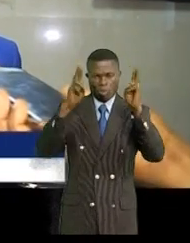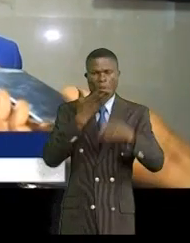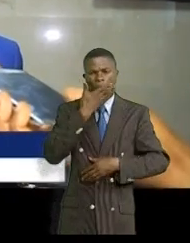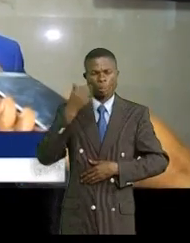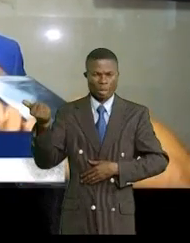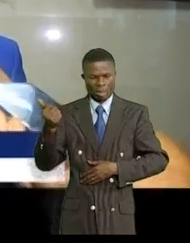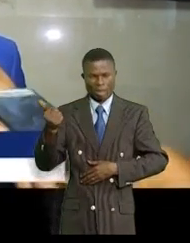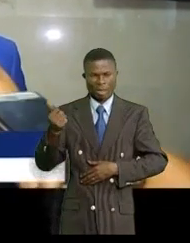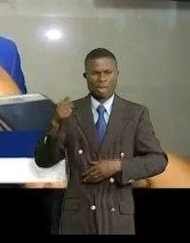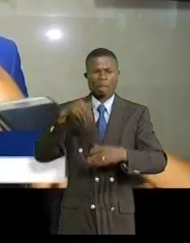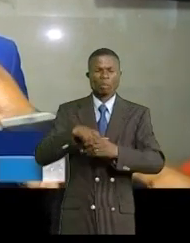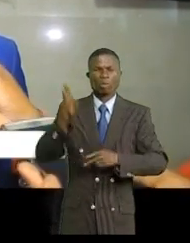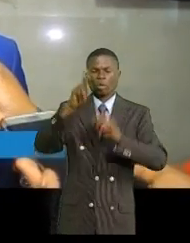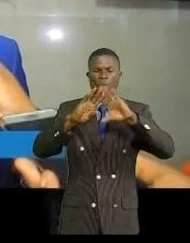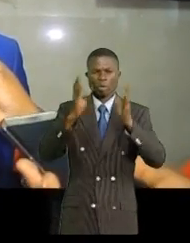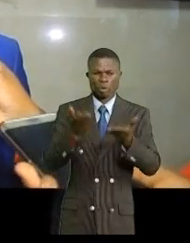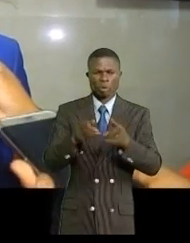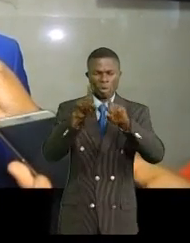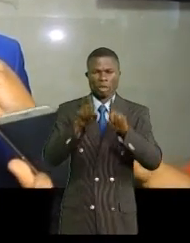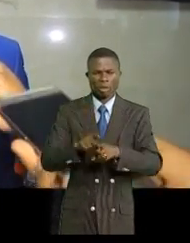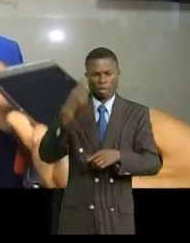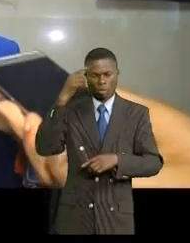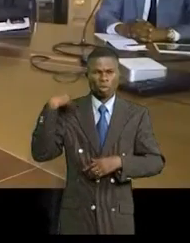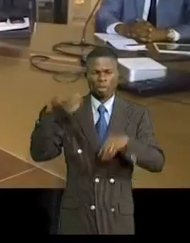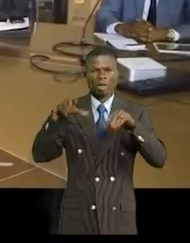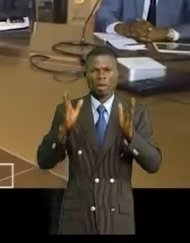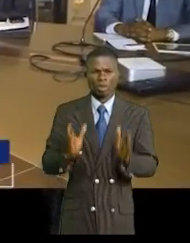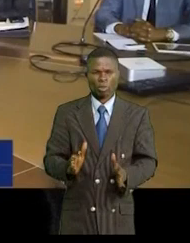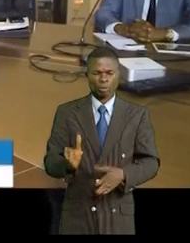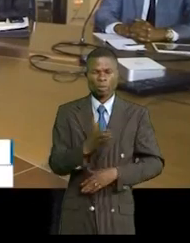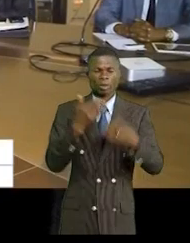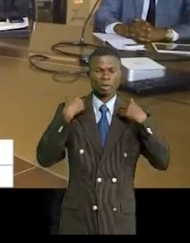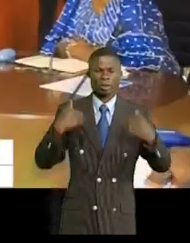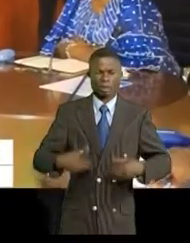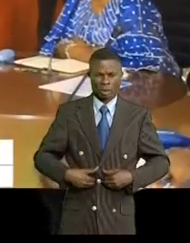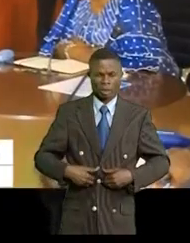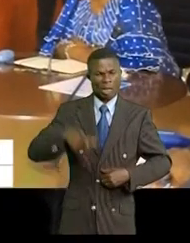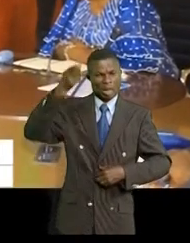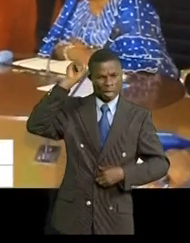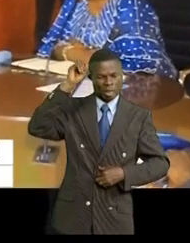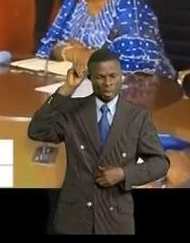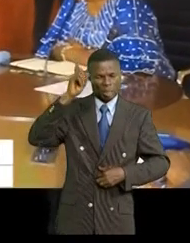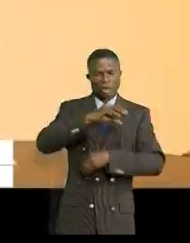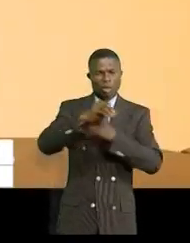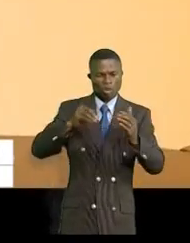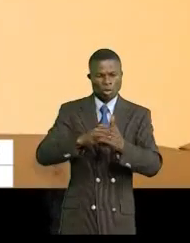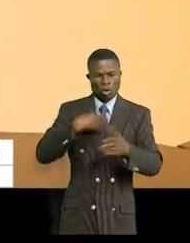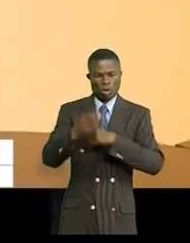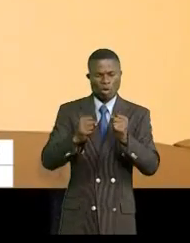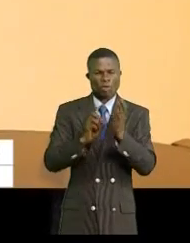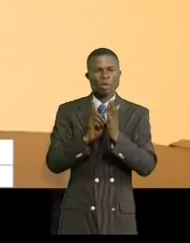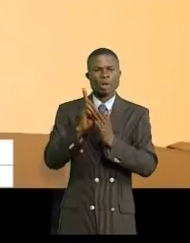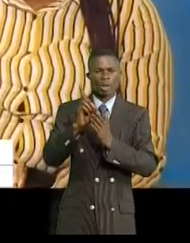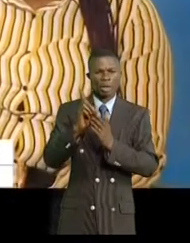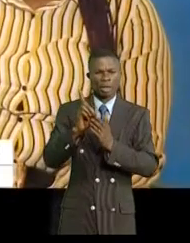attendus par la population et par l'État congolais. La santé est depuis longtemps au centre des efforts de développement.